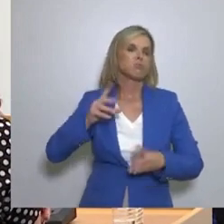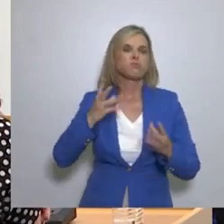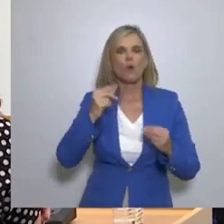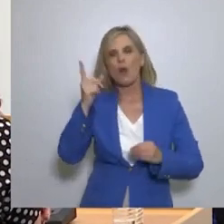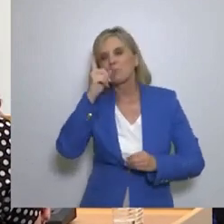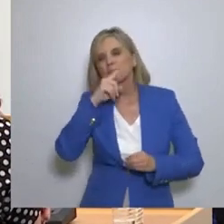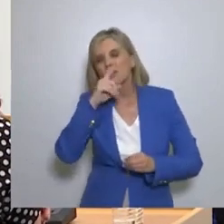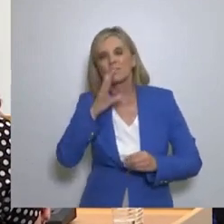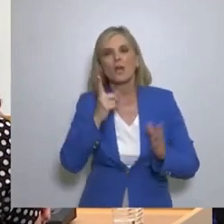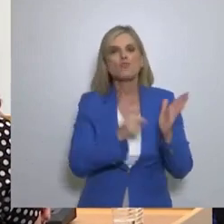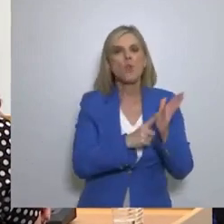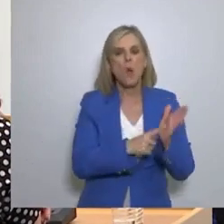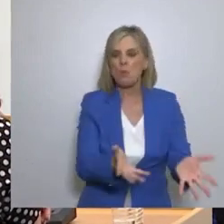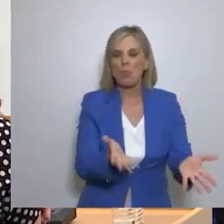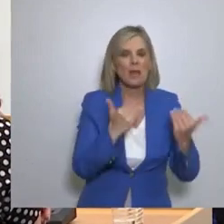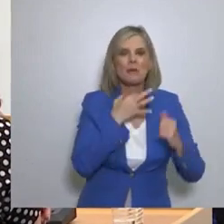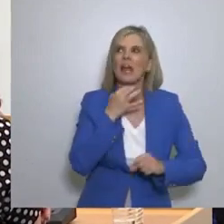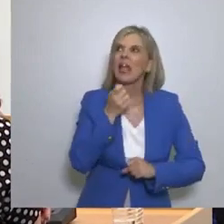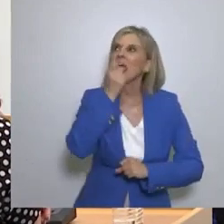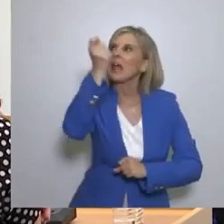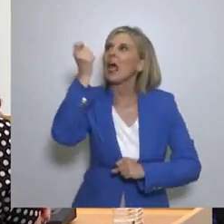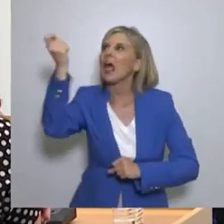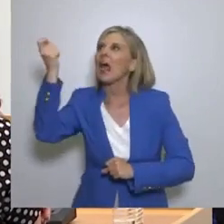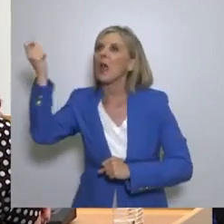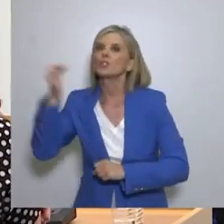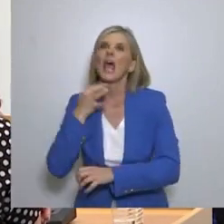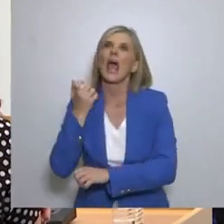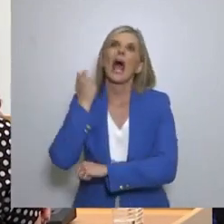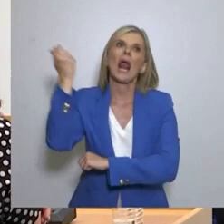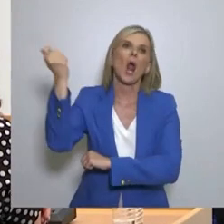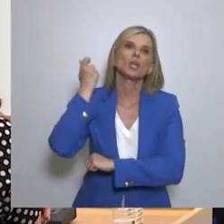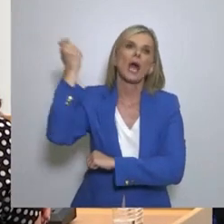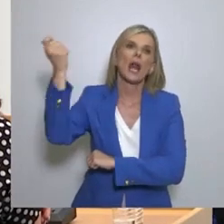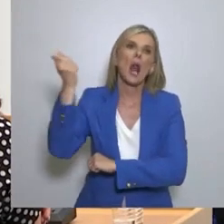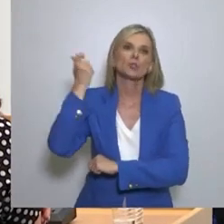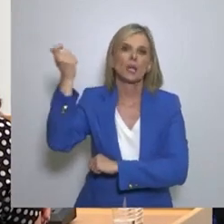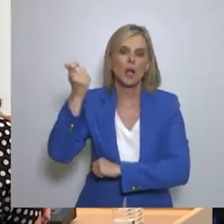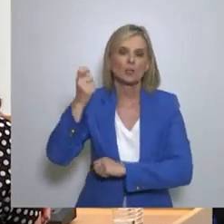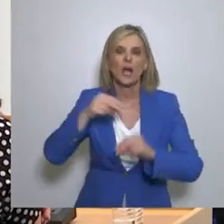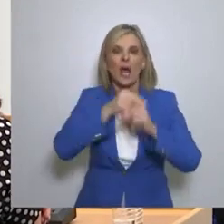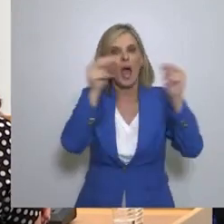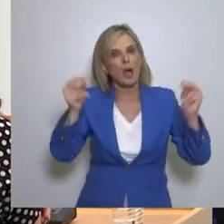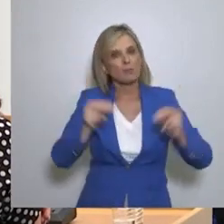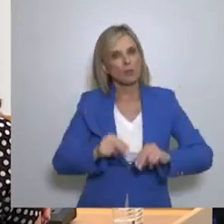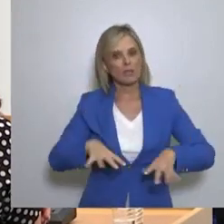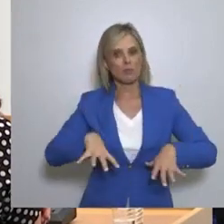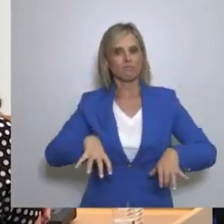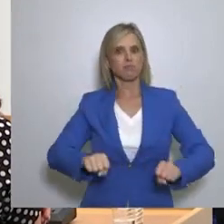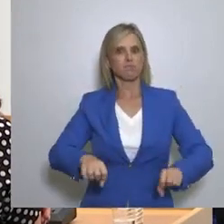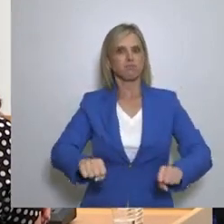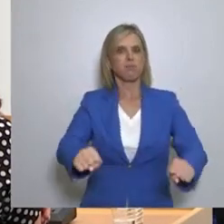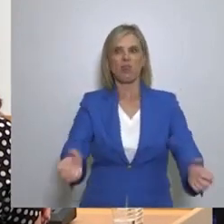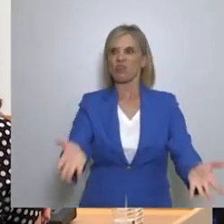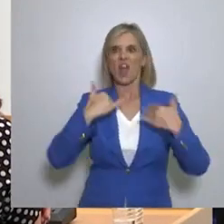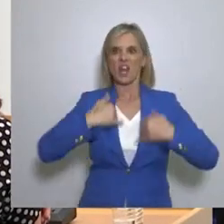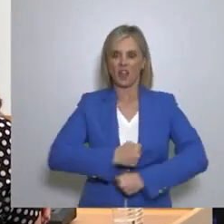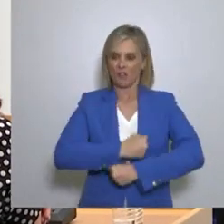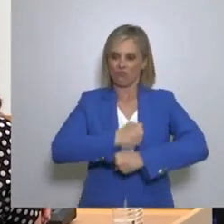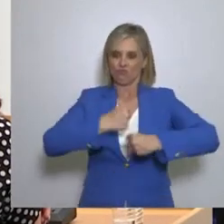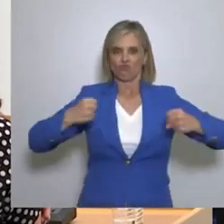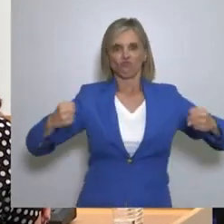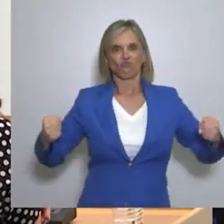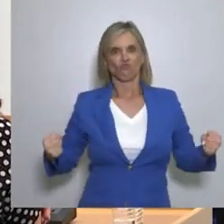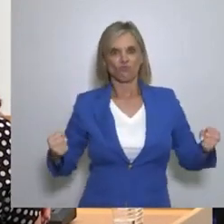ψευδή Χρέη Ψεύτικα χρέη Και ένα ψεύτικο χρέος που βεβαίως Δεν υπάρχει με βάση τα στοιχεία τα οποία έχουμε